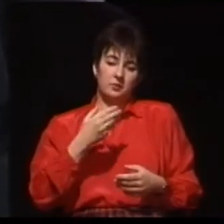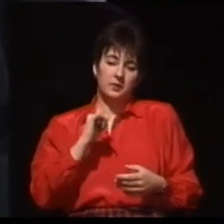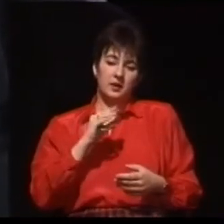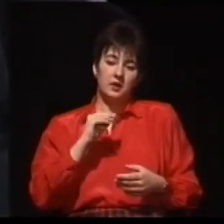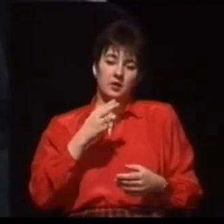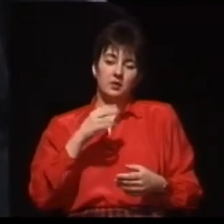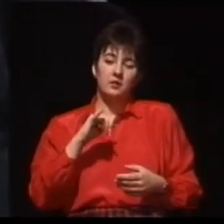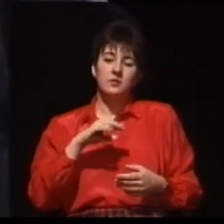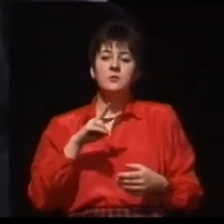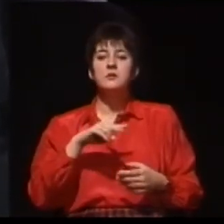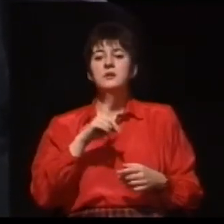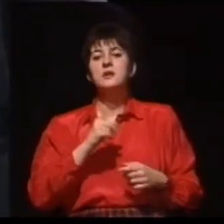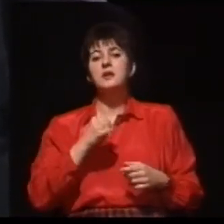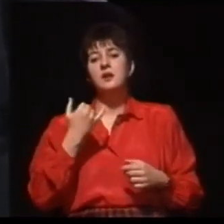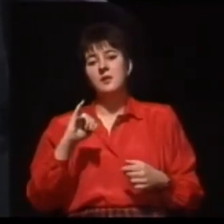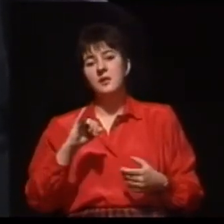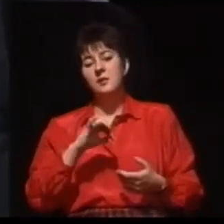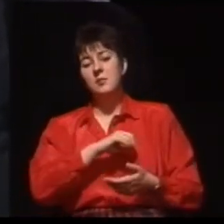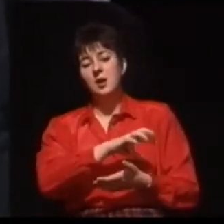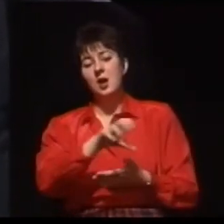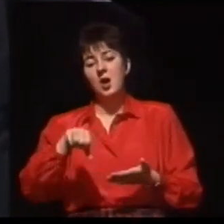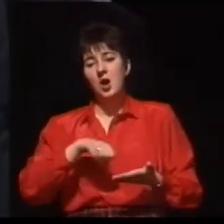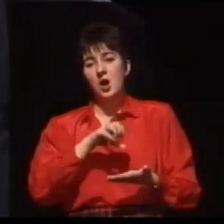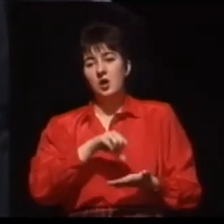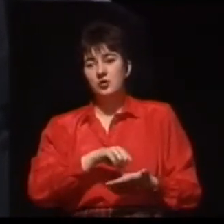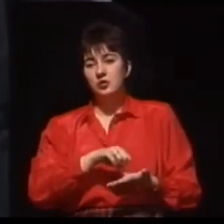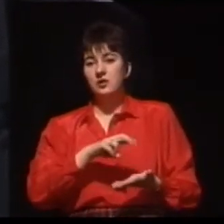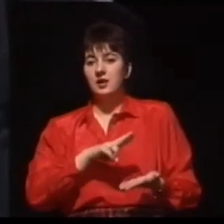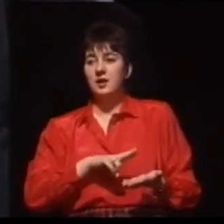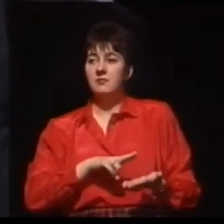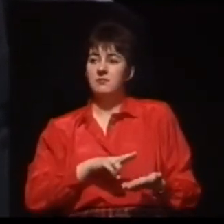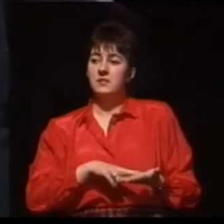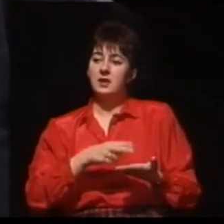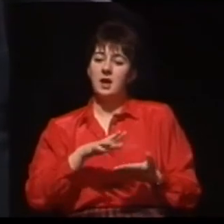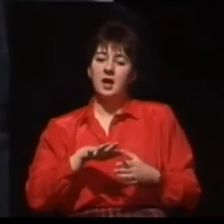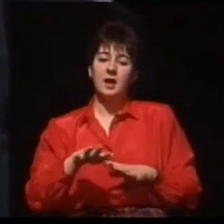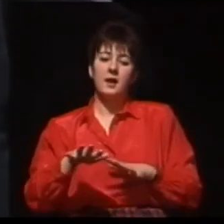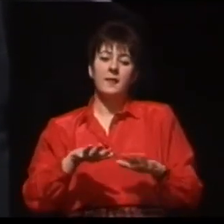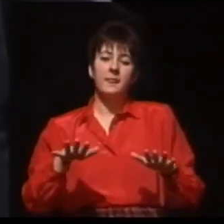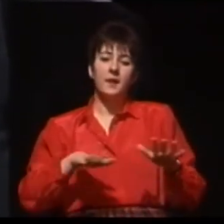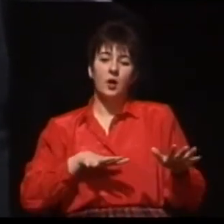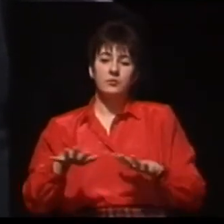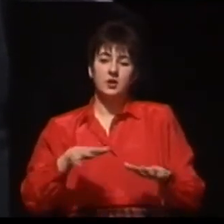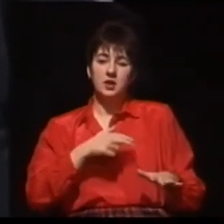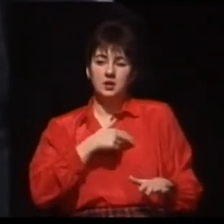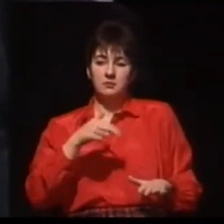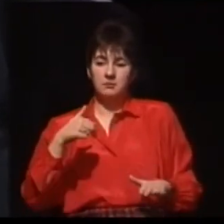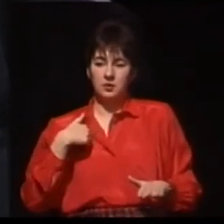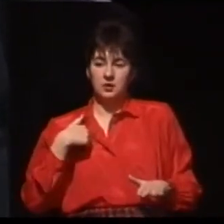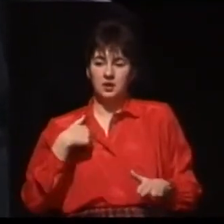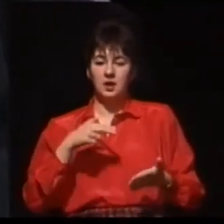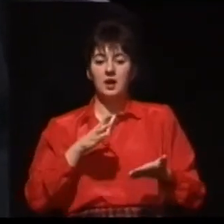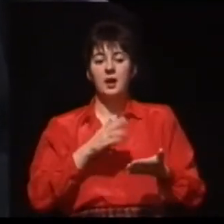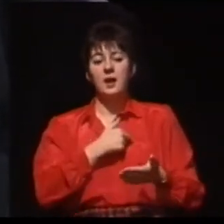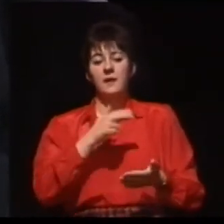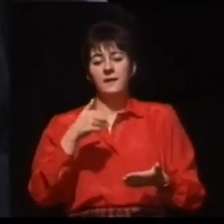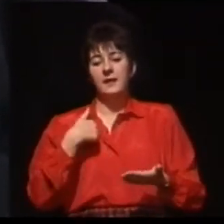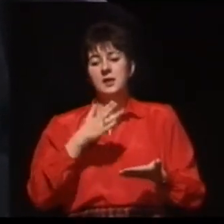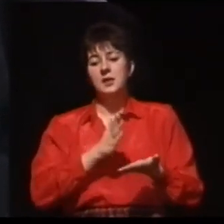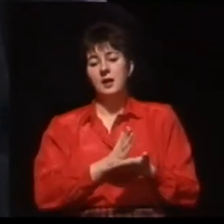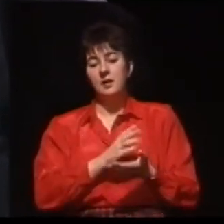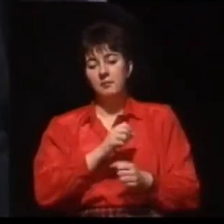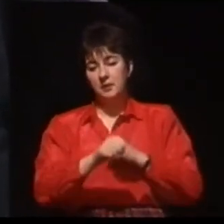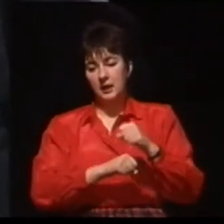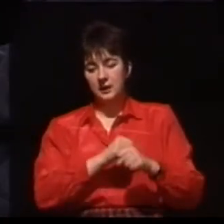Rehabilitacja w naszym ośrodku dotyczy osób zoperowanych, czy osób, które miały wszczepiony implant